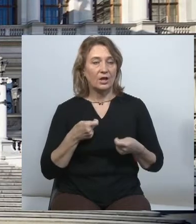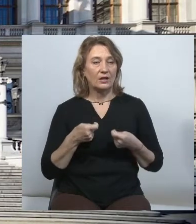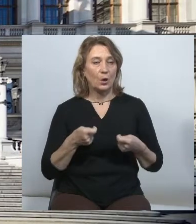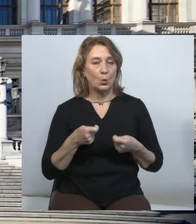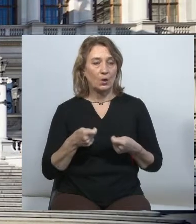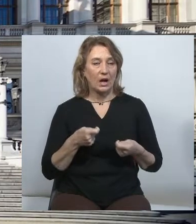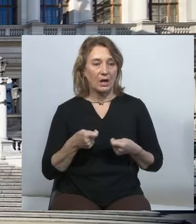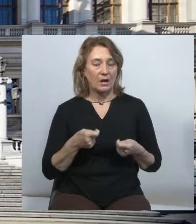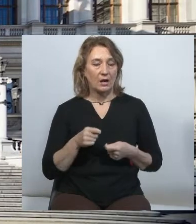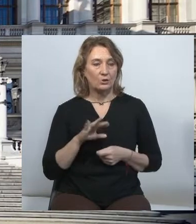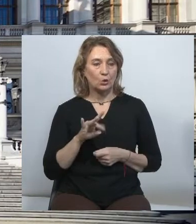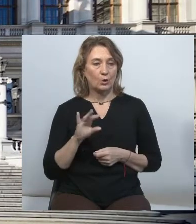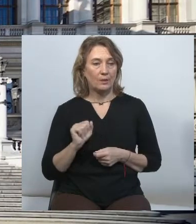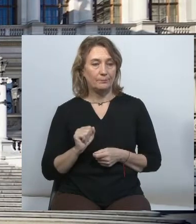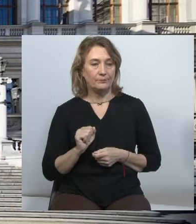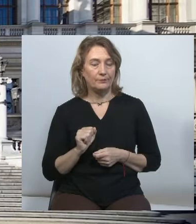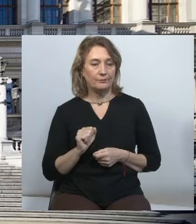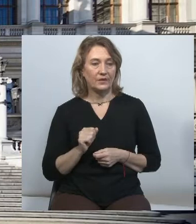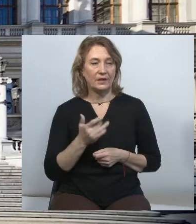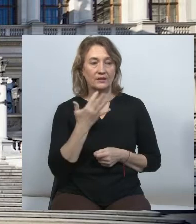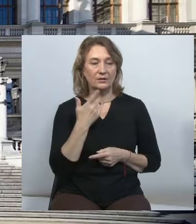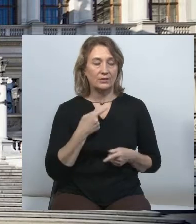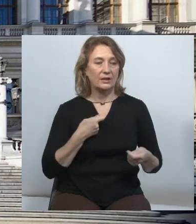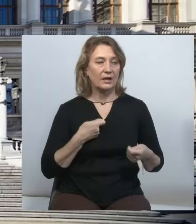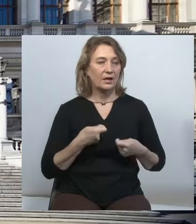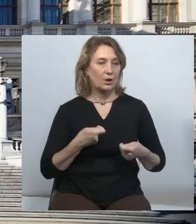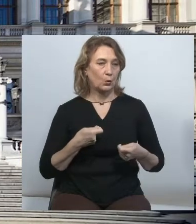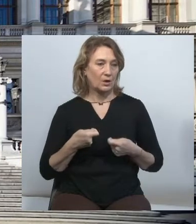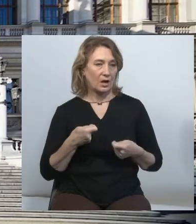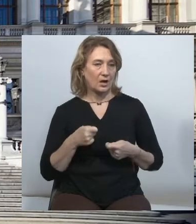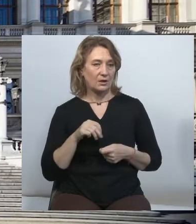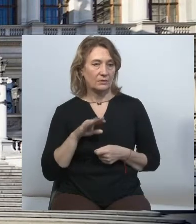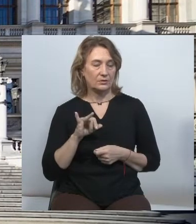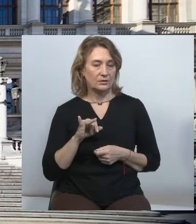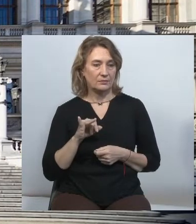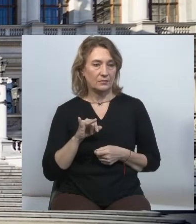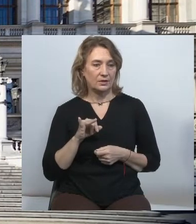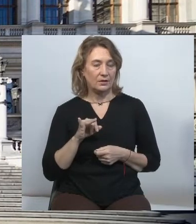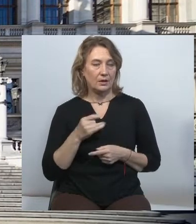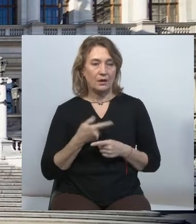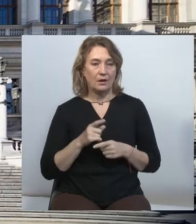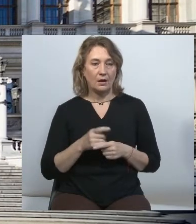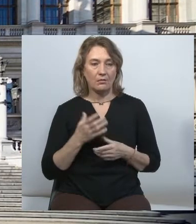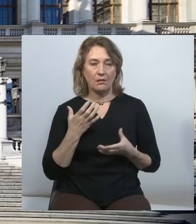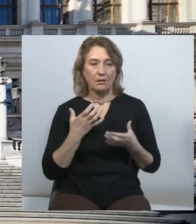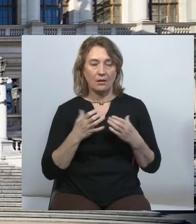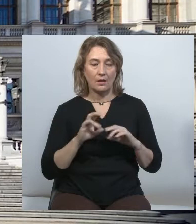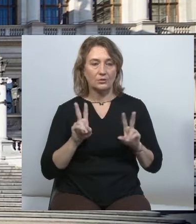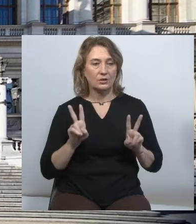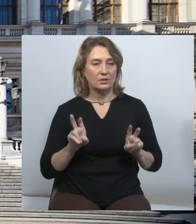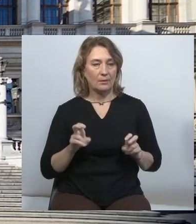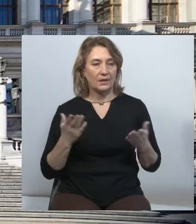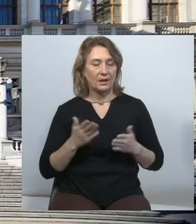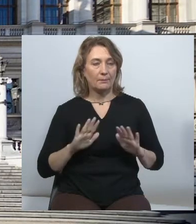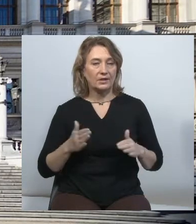як забезпечити незалежність національного регулятора. Це гаряча тема, яку зараз обговорюють в Європі,